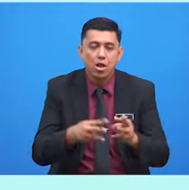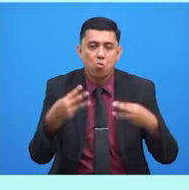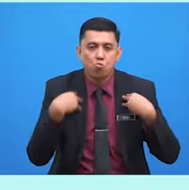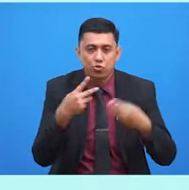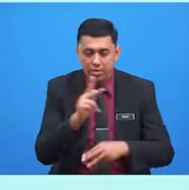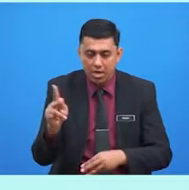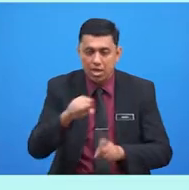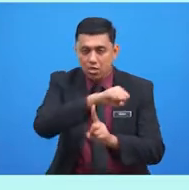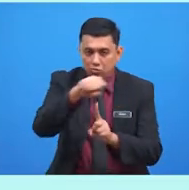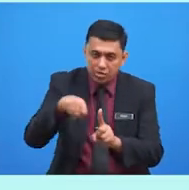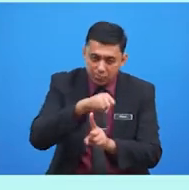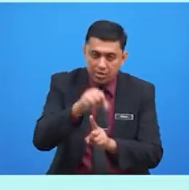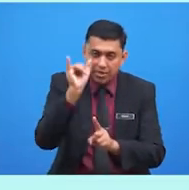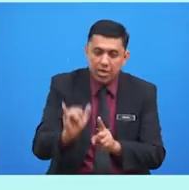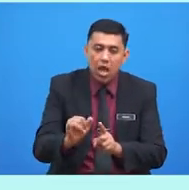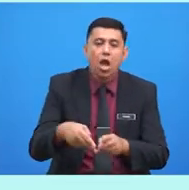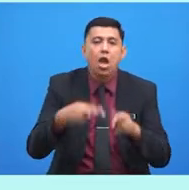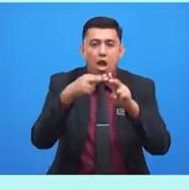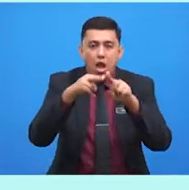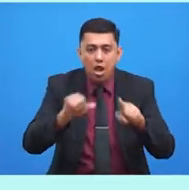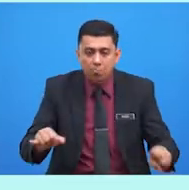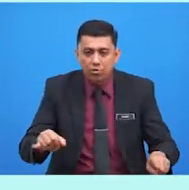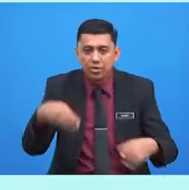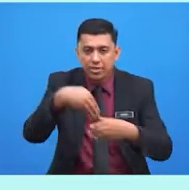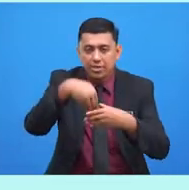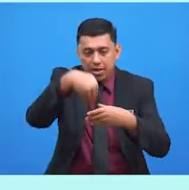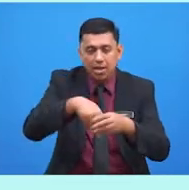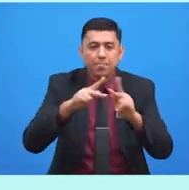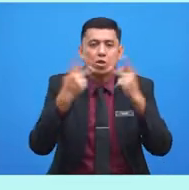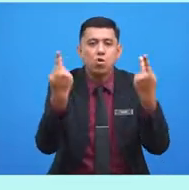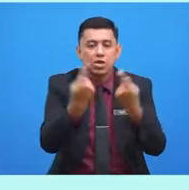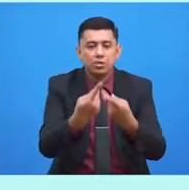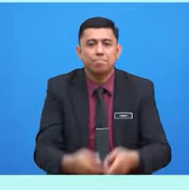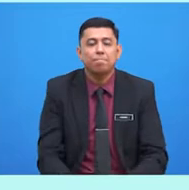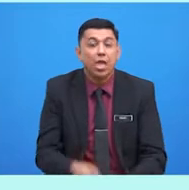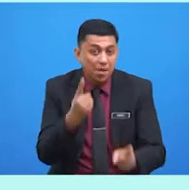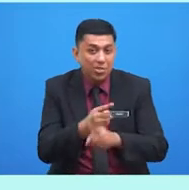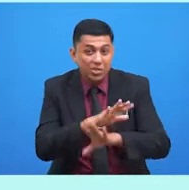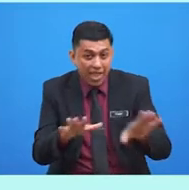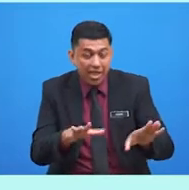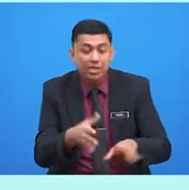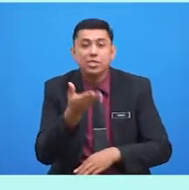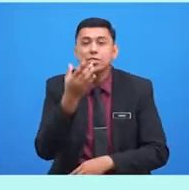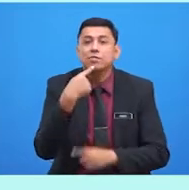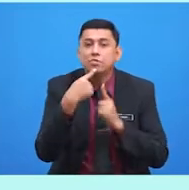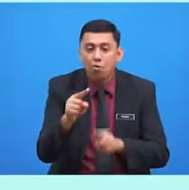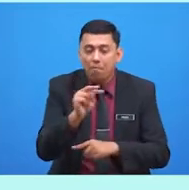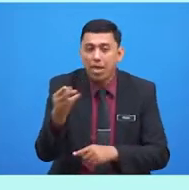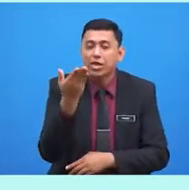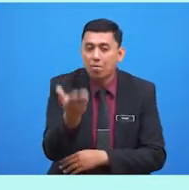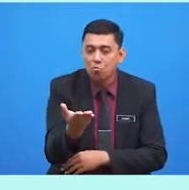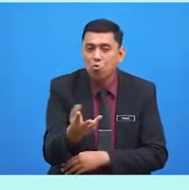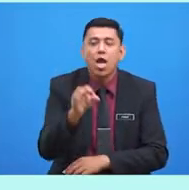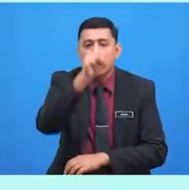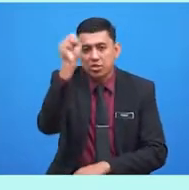suasana yang harmoni di dalam keluarga. Betul tak jawapan kamu? Soalan